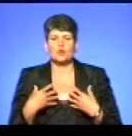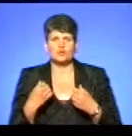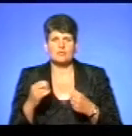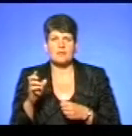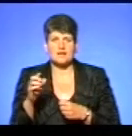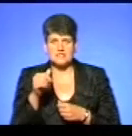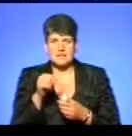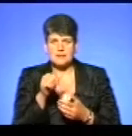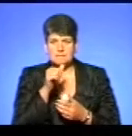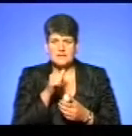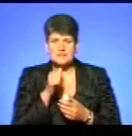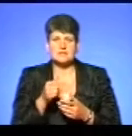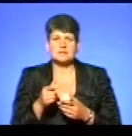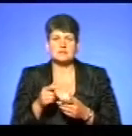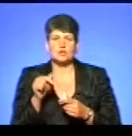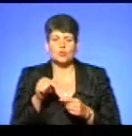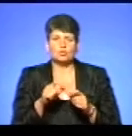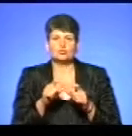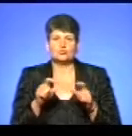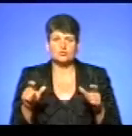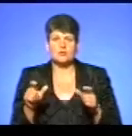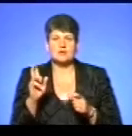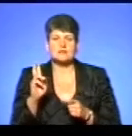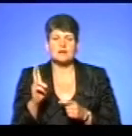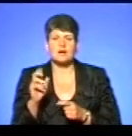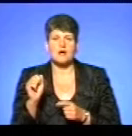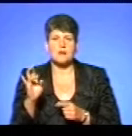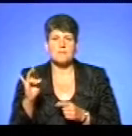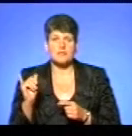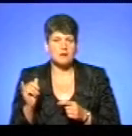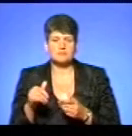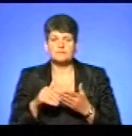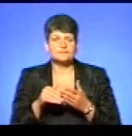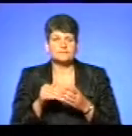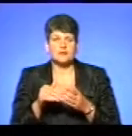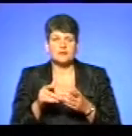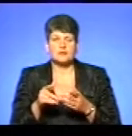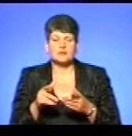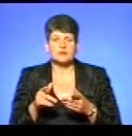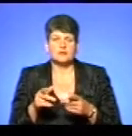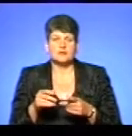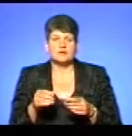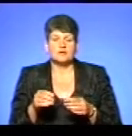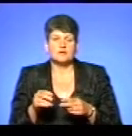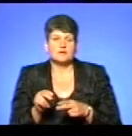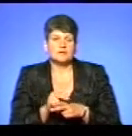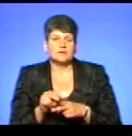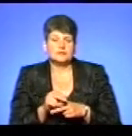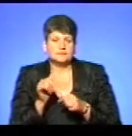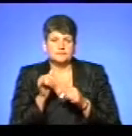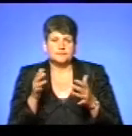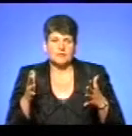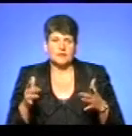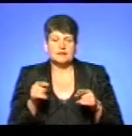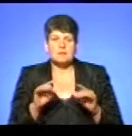той пункт з кабанами, скажімо, так рад і дати не годин. Це, на жаль, така от ситуація. Щодо карантину в селі стіжок. Ви сказали, що там карантин